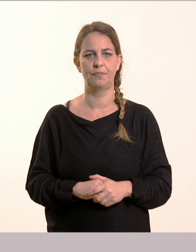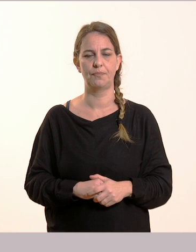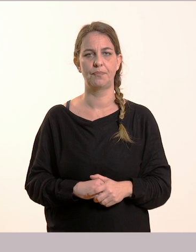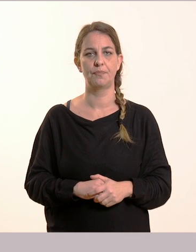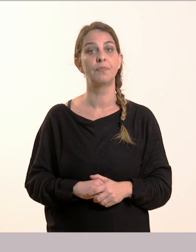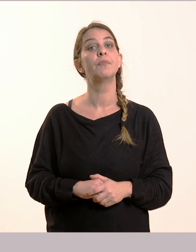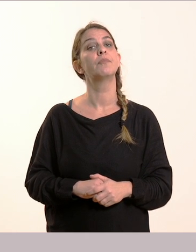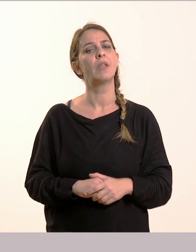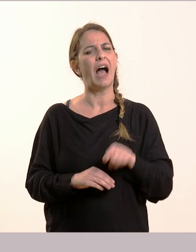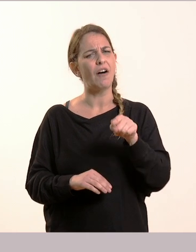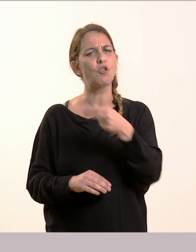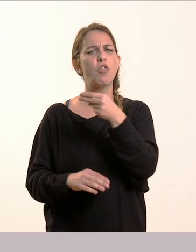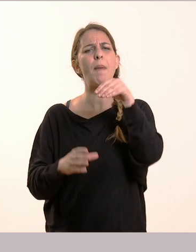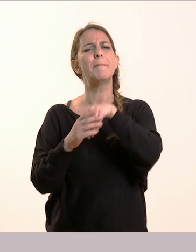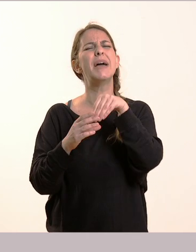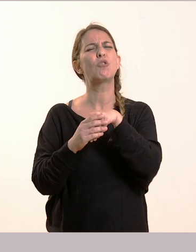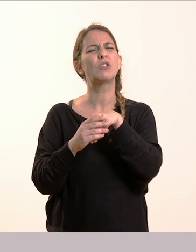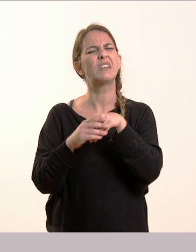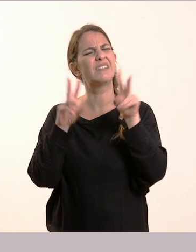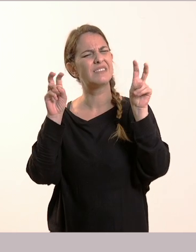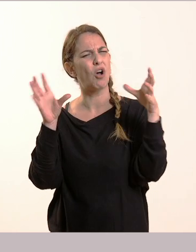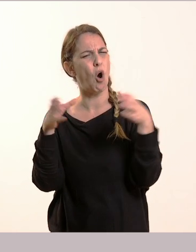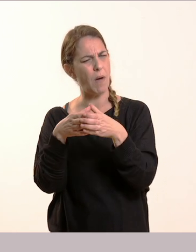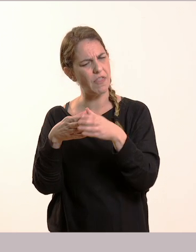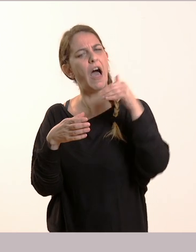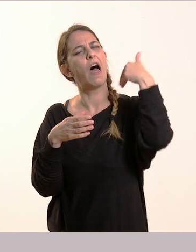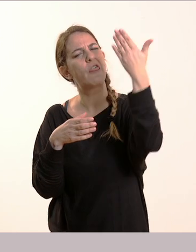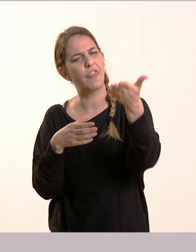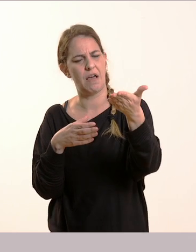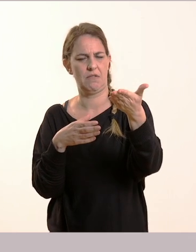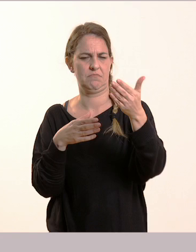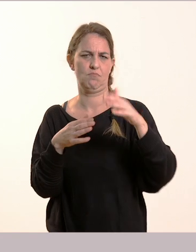μεγαλύτερη τάξη, όπως είπαμε. Συνεχίζετε αυτή την άσκηση στο σπίτι.